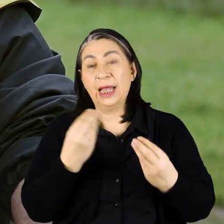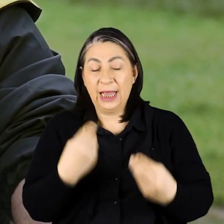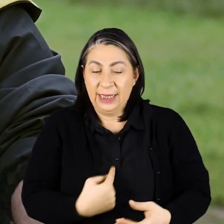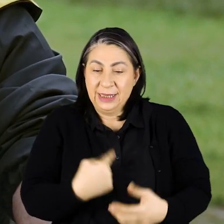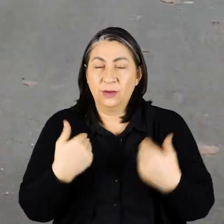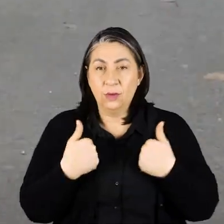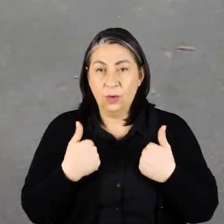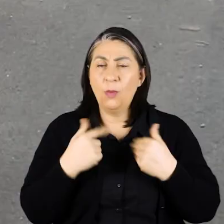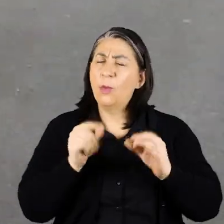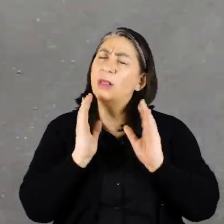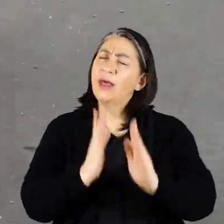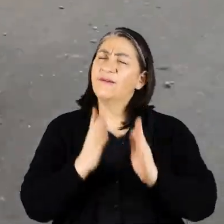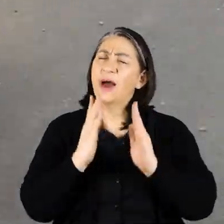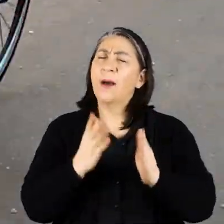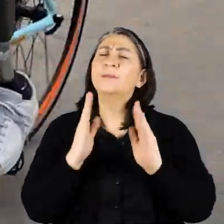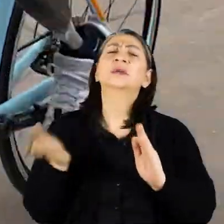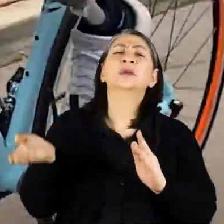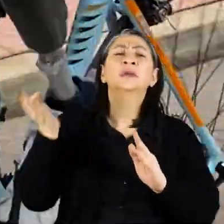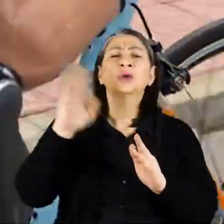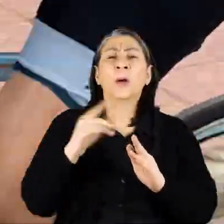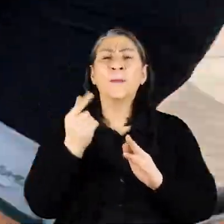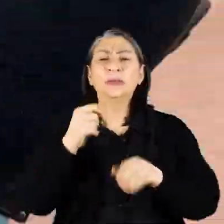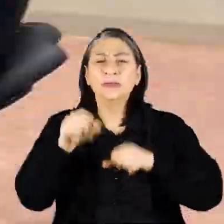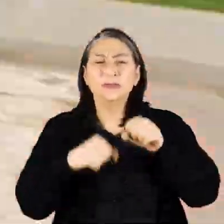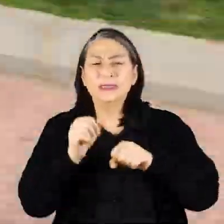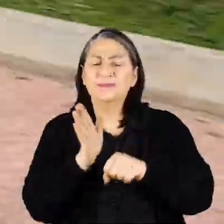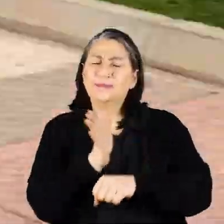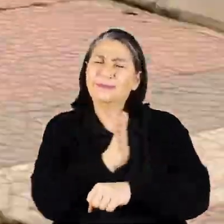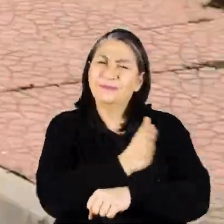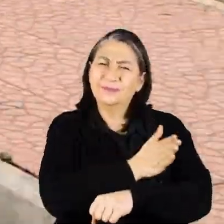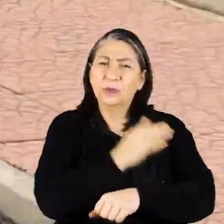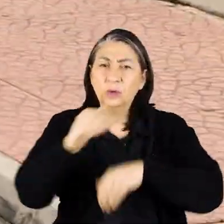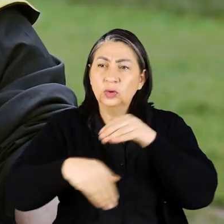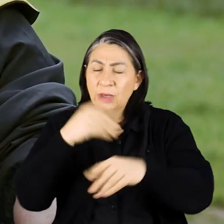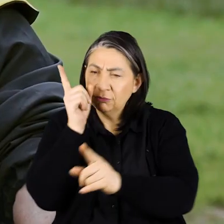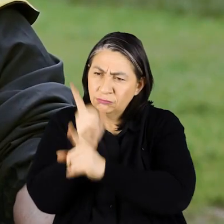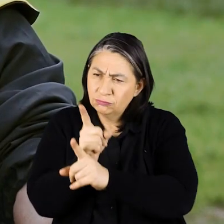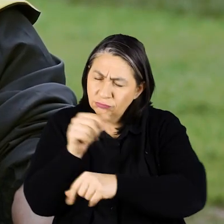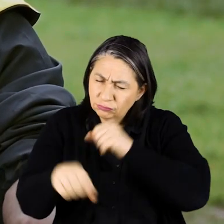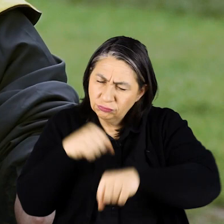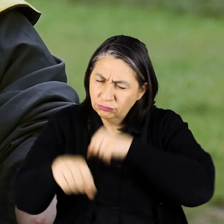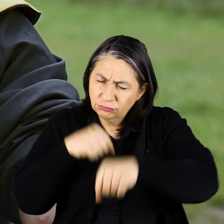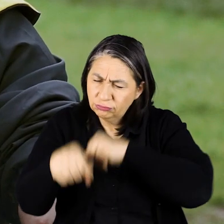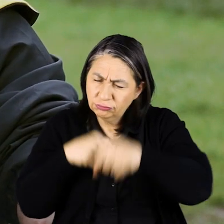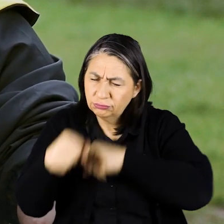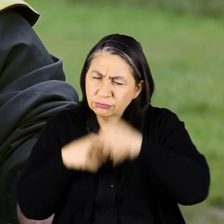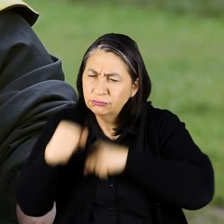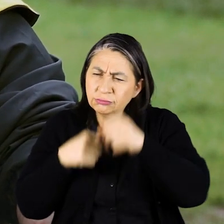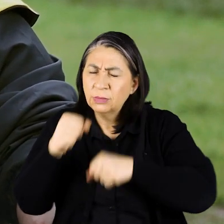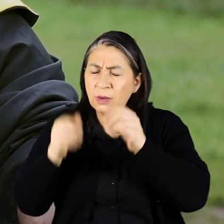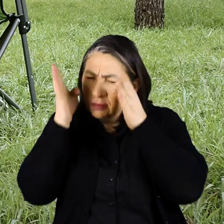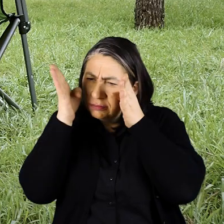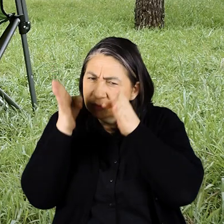hissettiriyordu bana Böyle devam etti Sonra biraz bisiklet arka planda kaldı Yüzmede daha çok ilerledik zaten Hayatımız tamamen